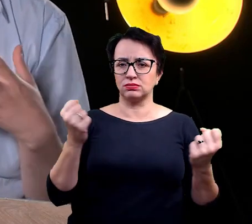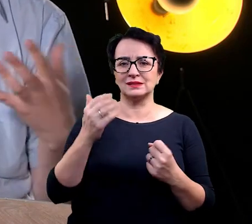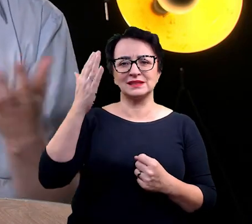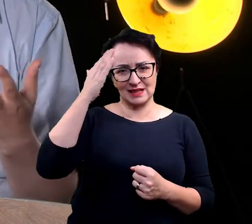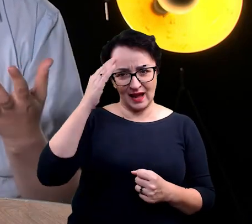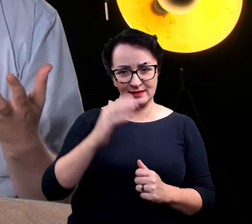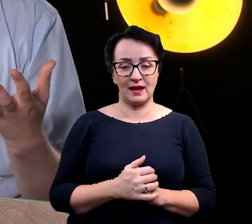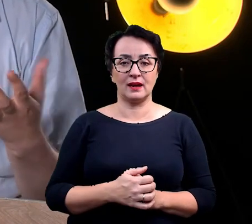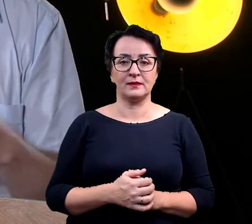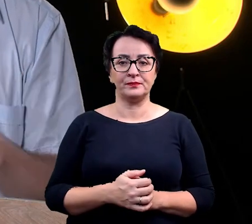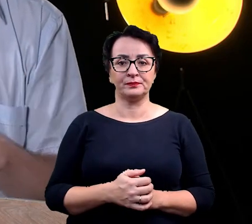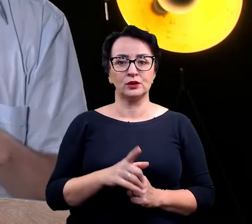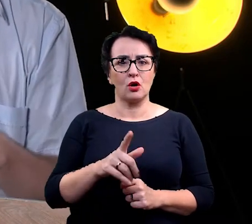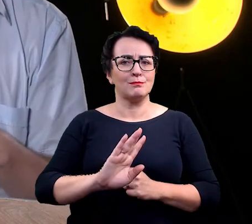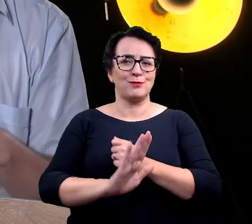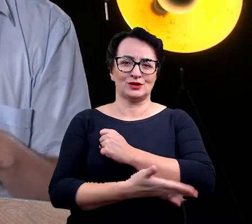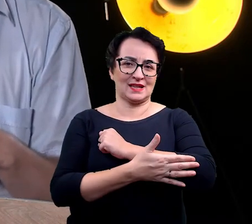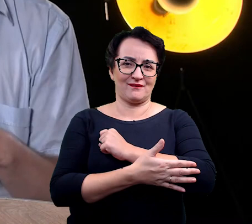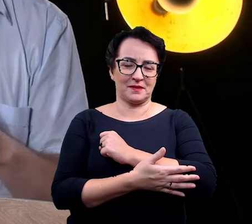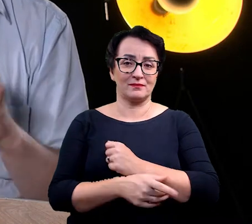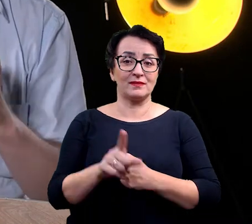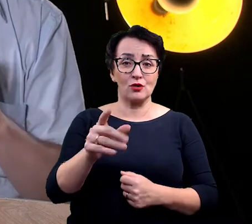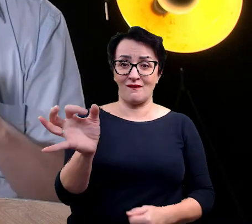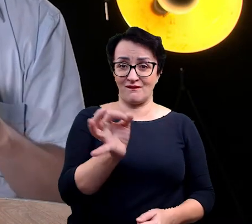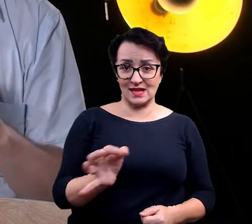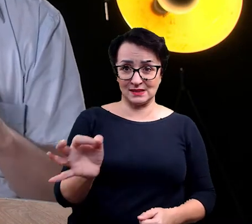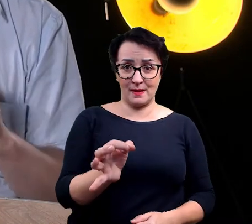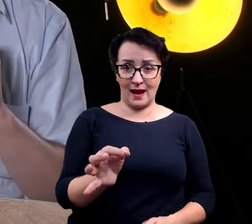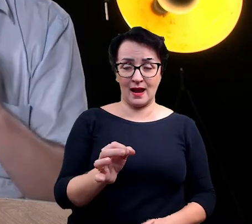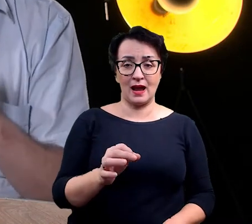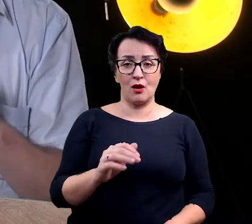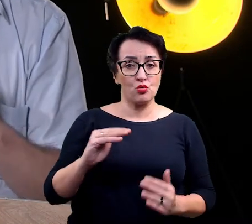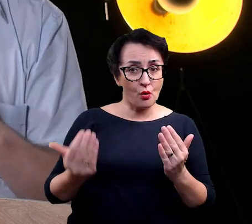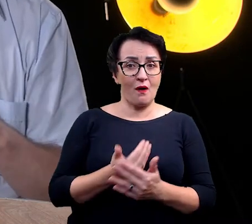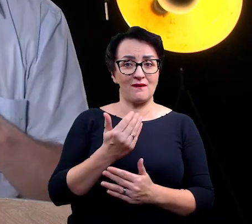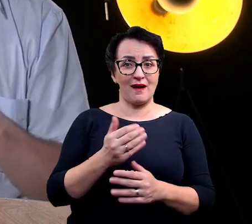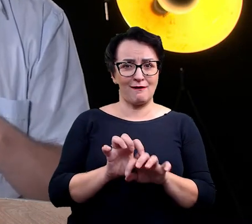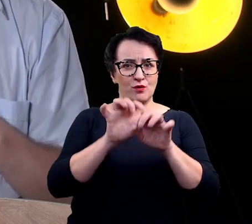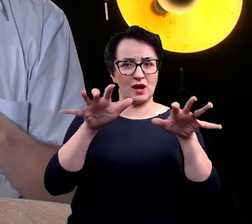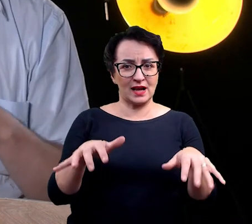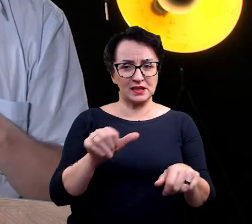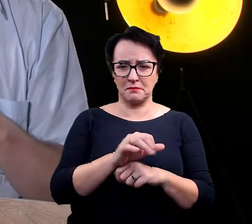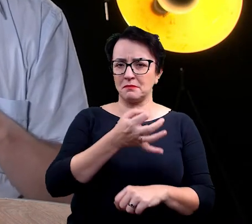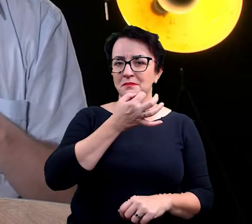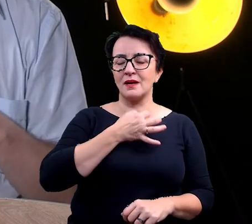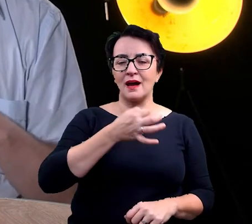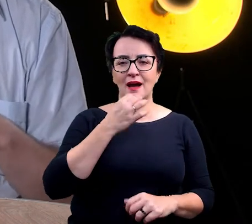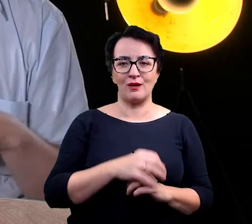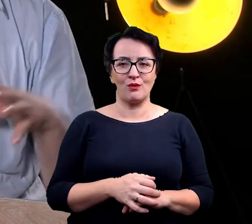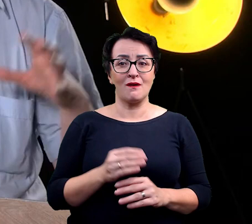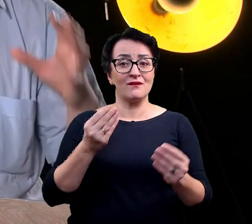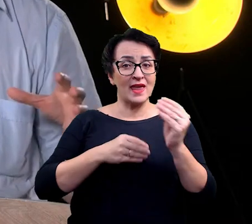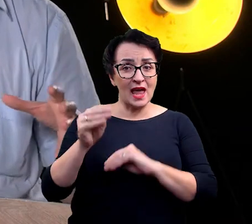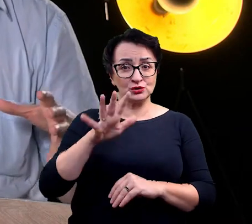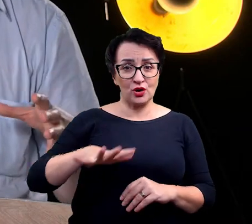podstawowego. Takich wysp, nowych wysp vulkanicznych na świecie jest niewiele. Większość tych nowych wysp vulkanicznych to